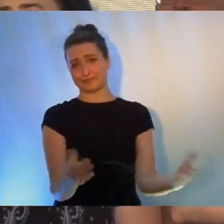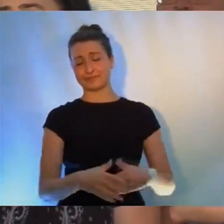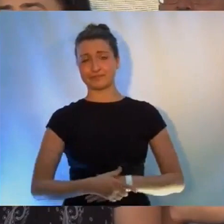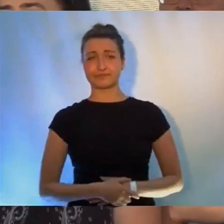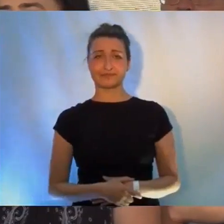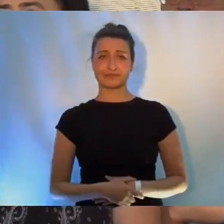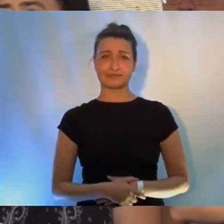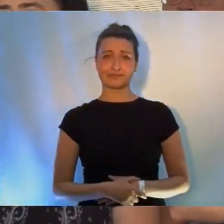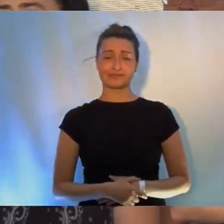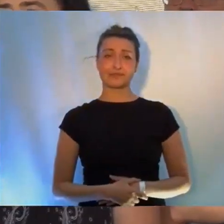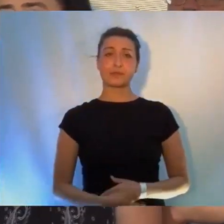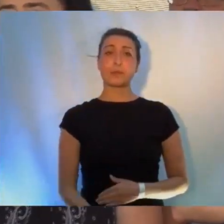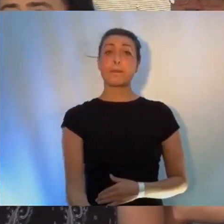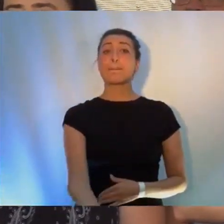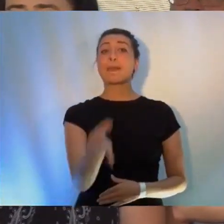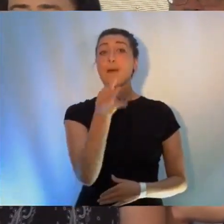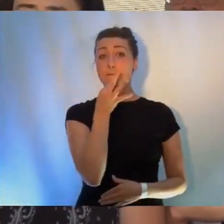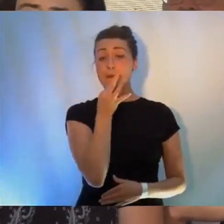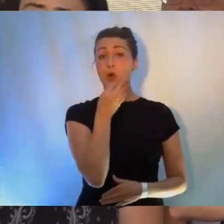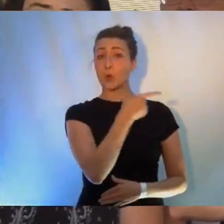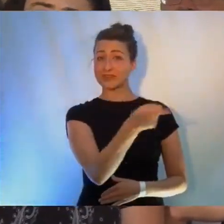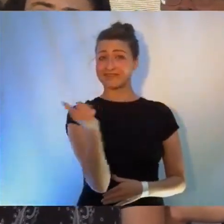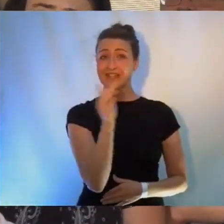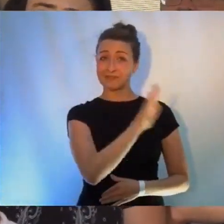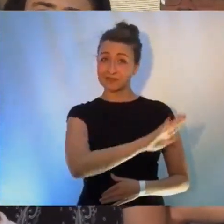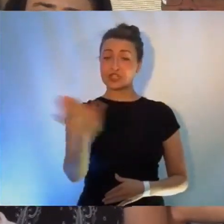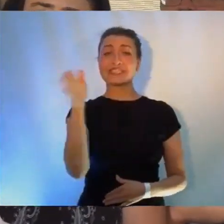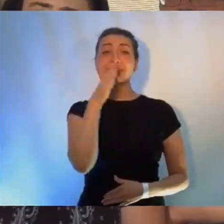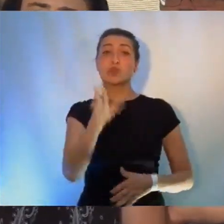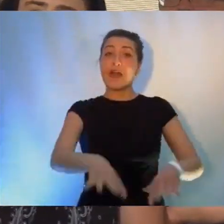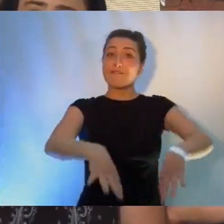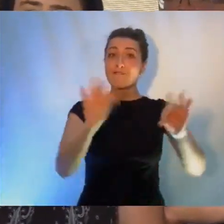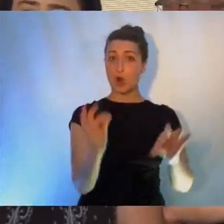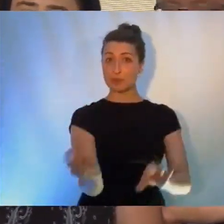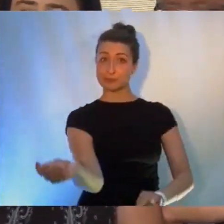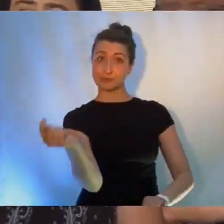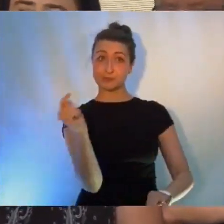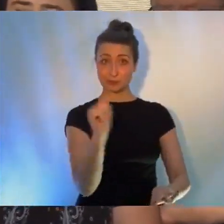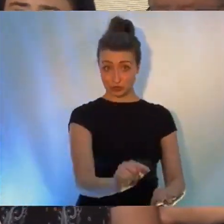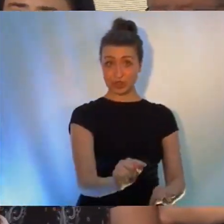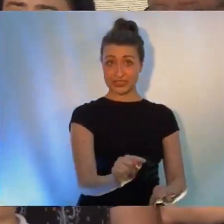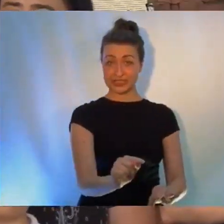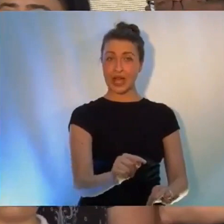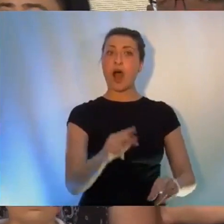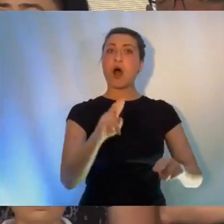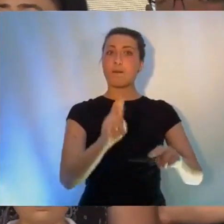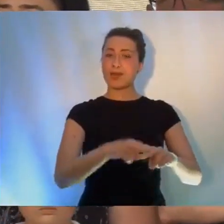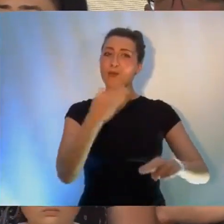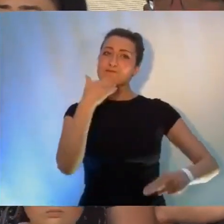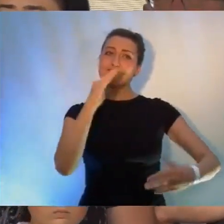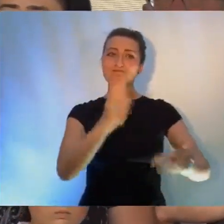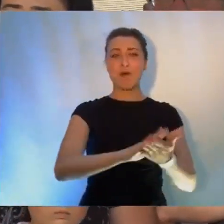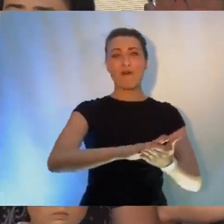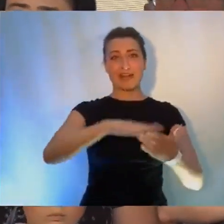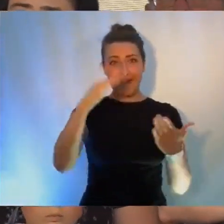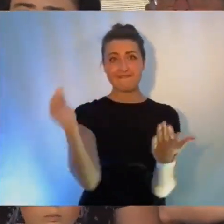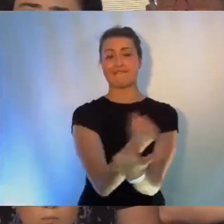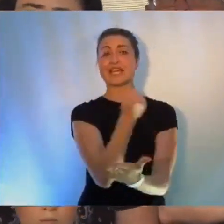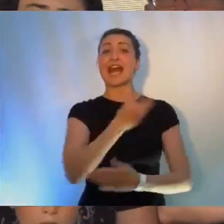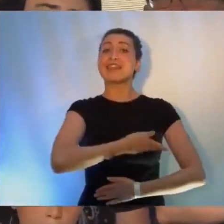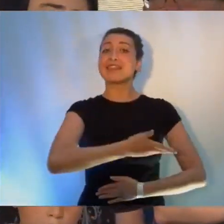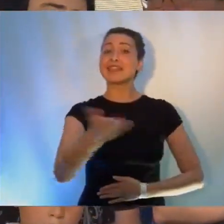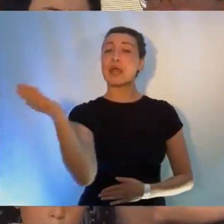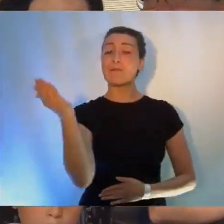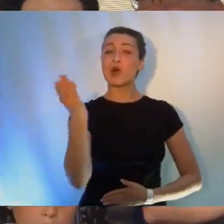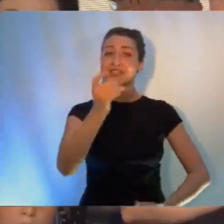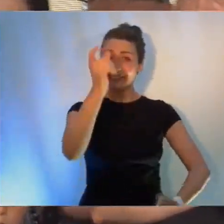dokážeme, tak nám budou vládnout ti, co budou hledat na náš prospěch a ne na svůj prospěch. Budou hledat na naše bohatství